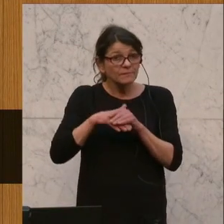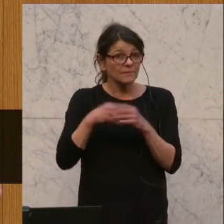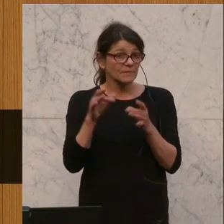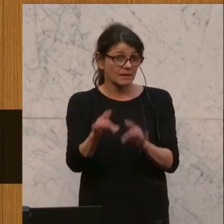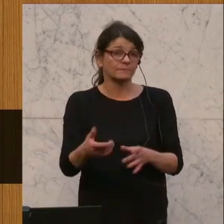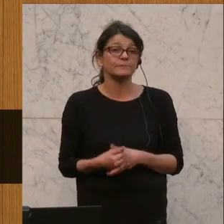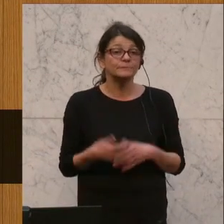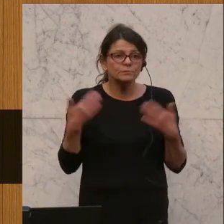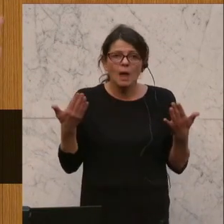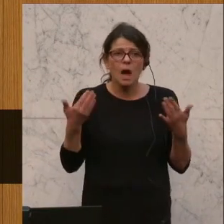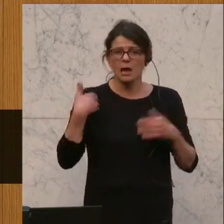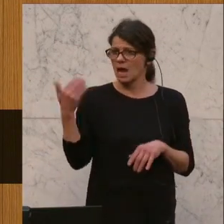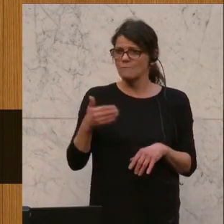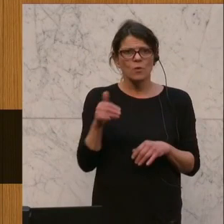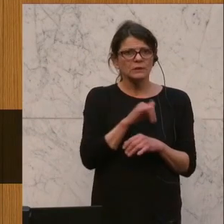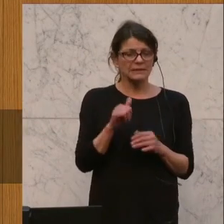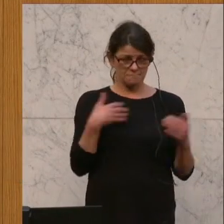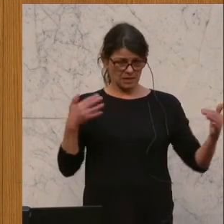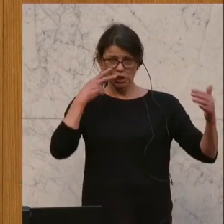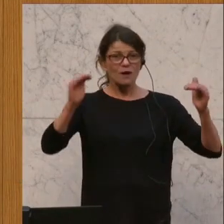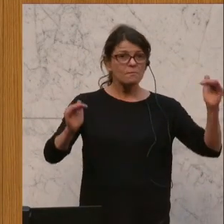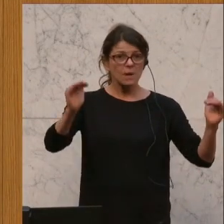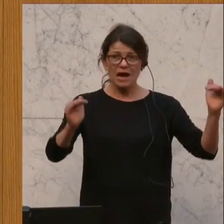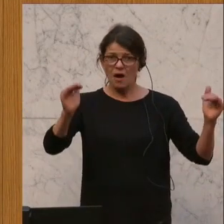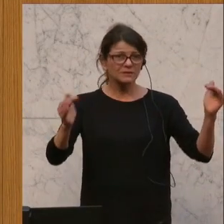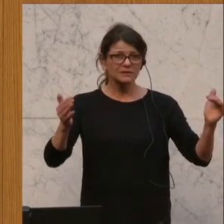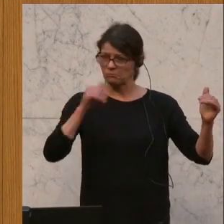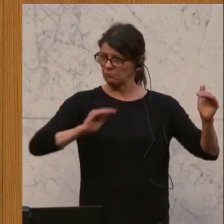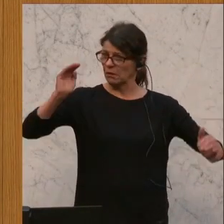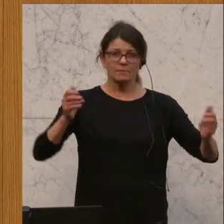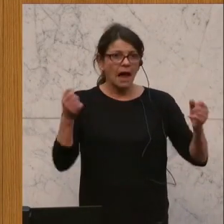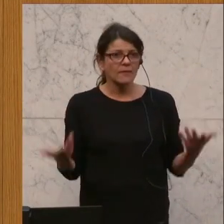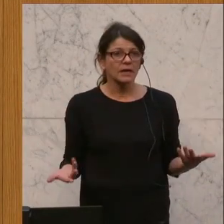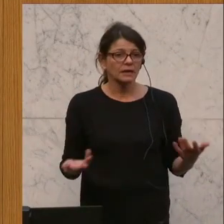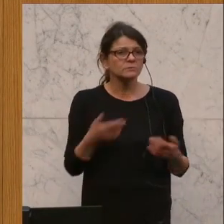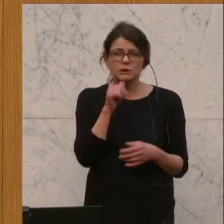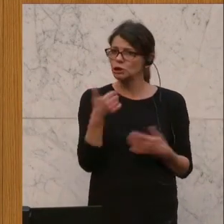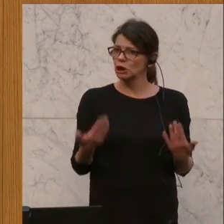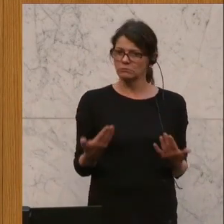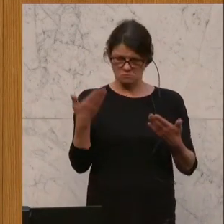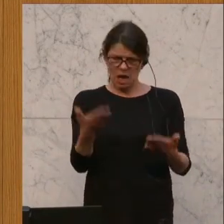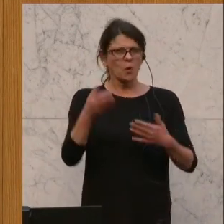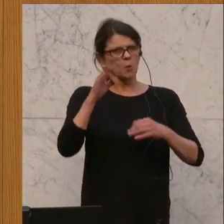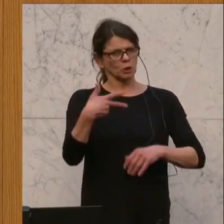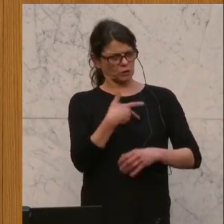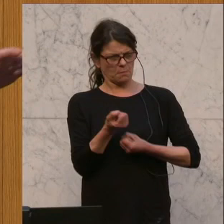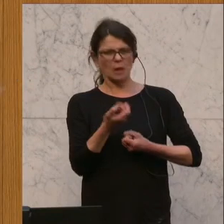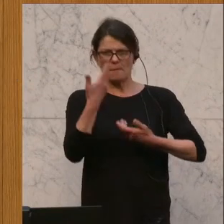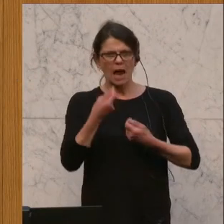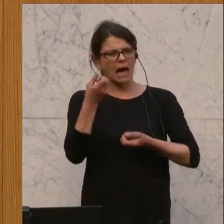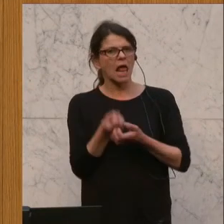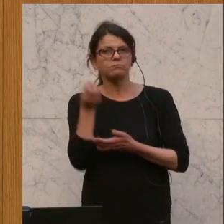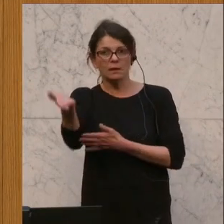Aber wir müssen natürlich immer auf die Balance achten. Es ist nicht der, ein guter Sozialpolitiker, der mehr Geld